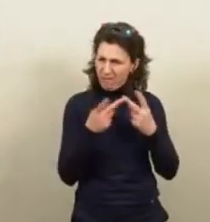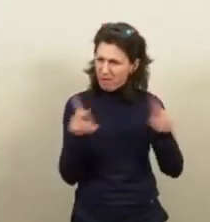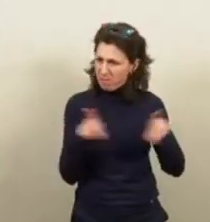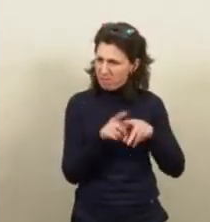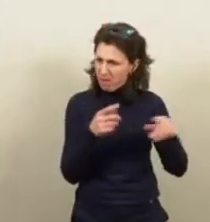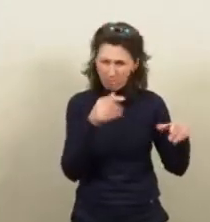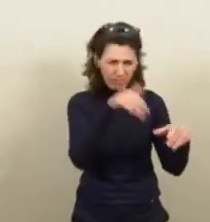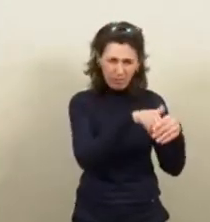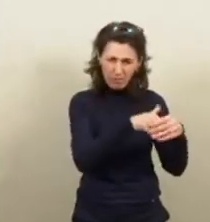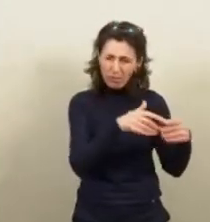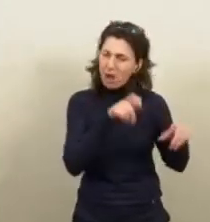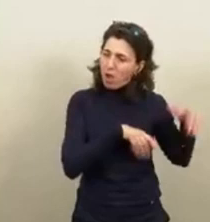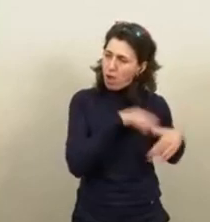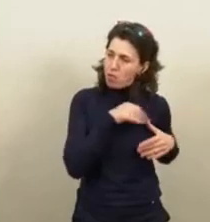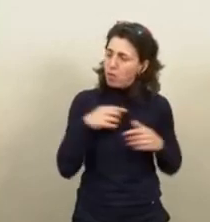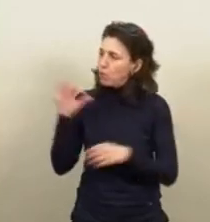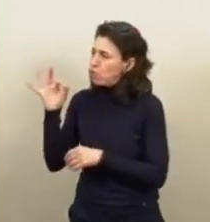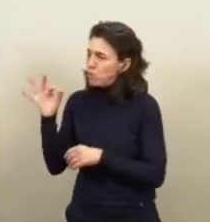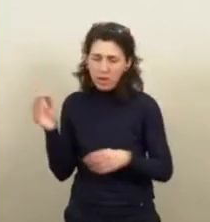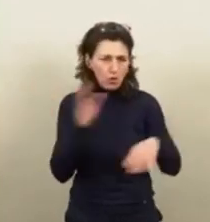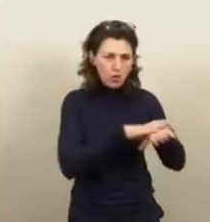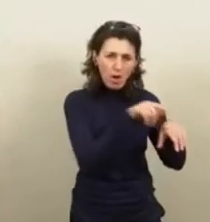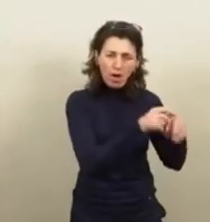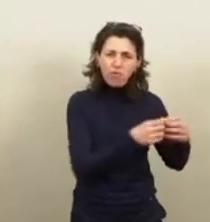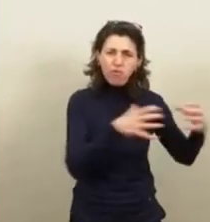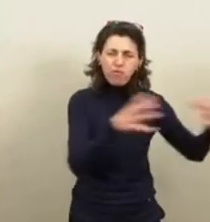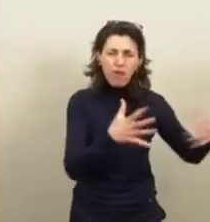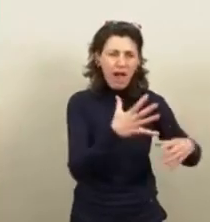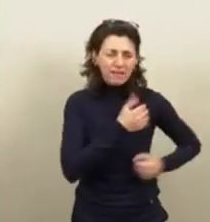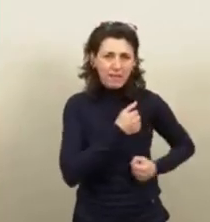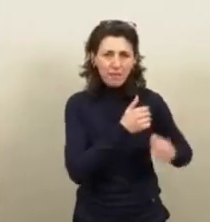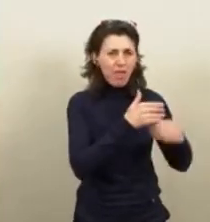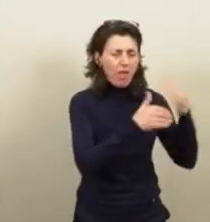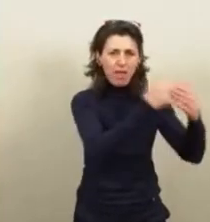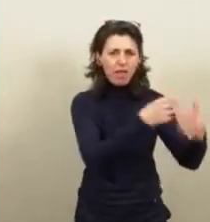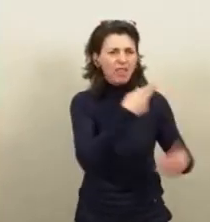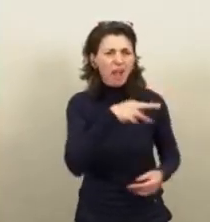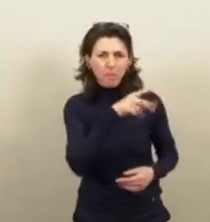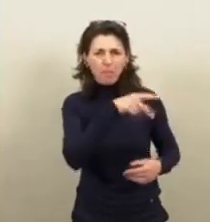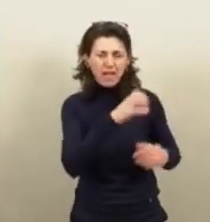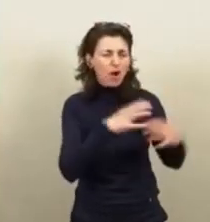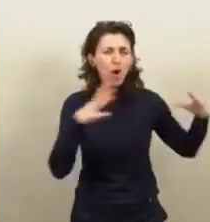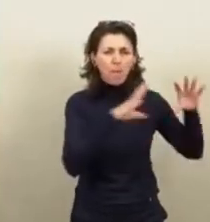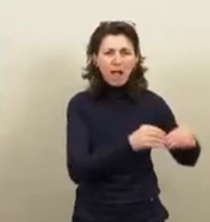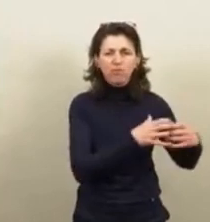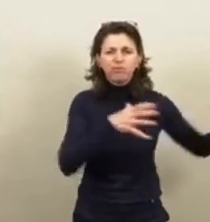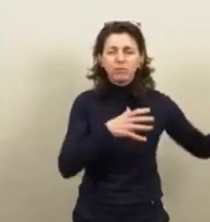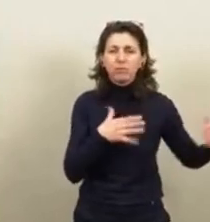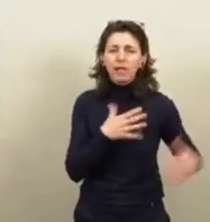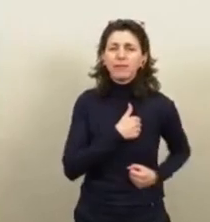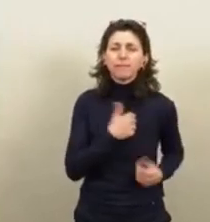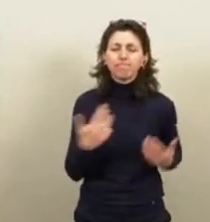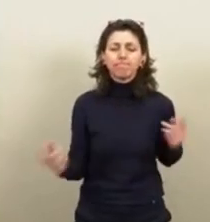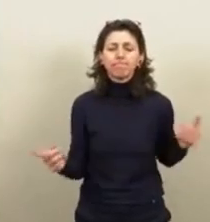vont évidemment voter tout cela avec enthousiasme, auront fait NERPIC et l'extension de Grand-Place. Donc, je veux attirer l